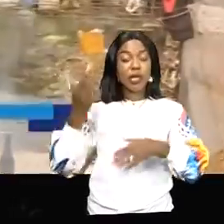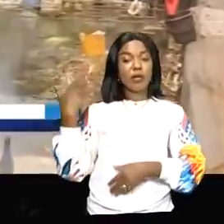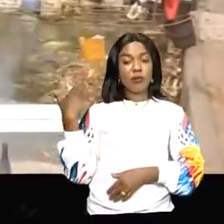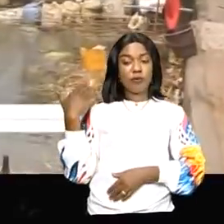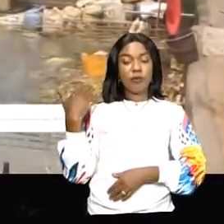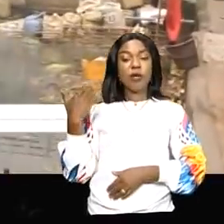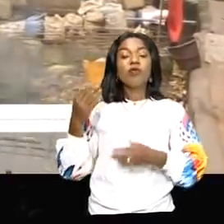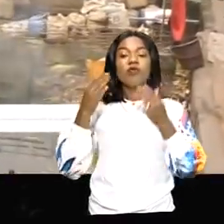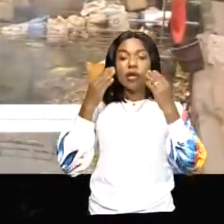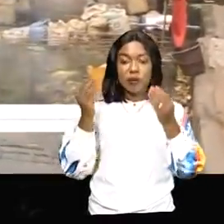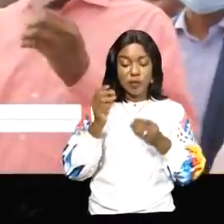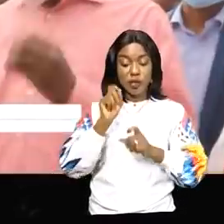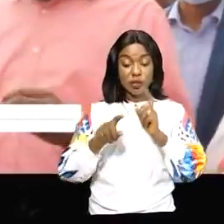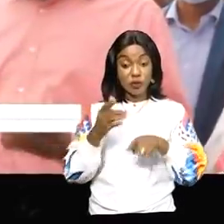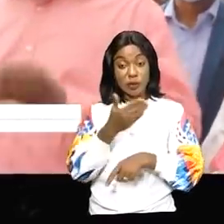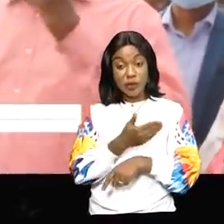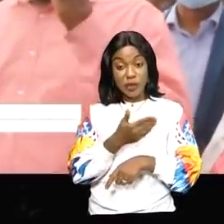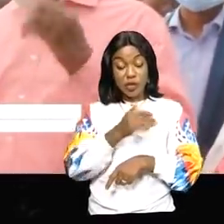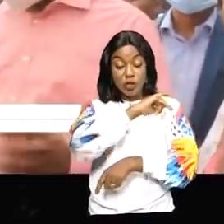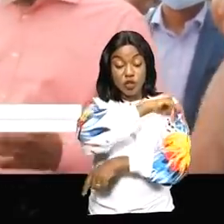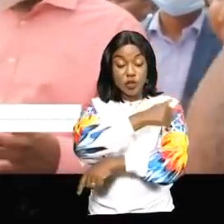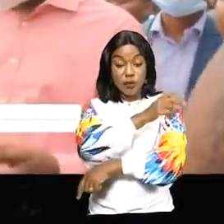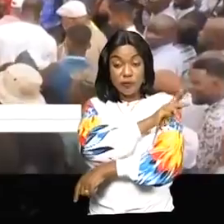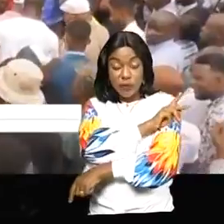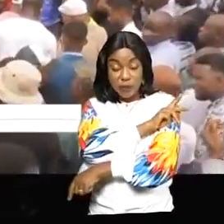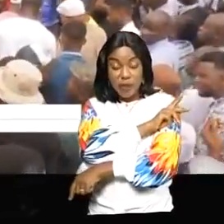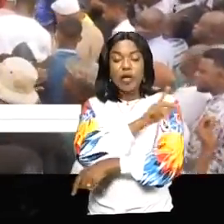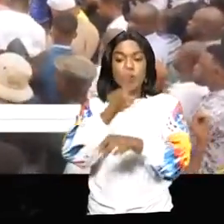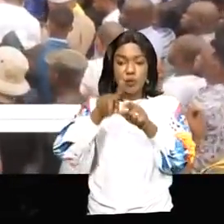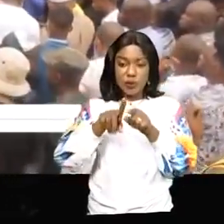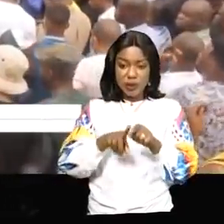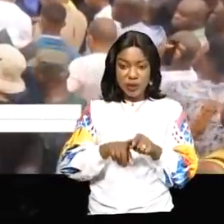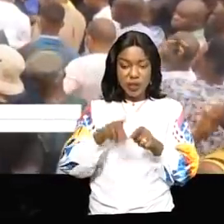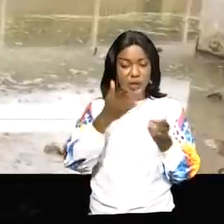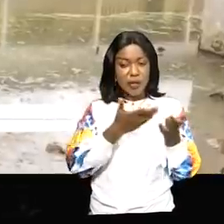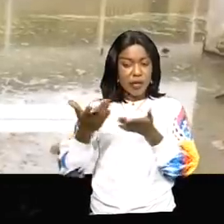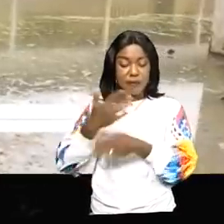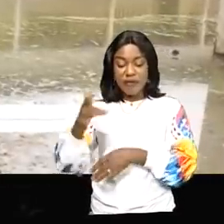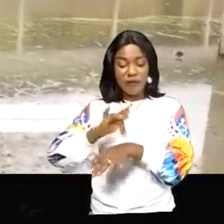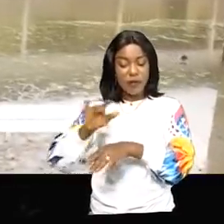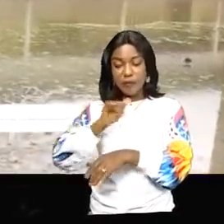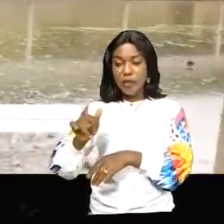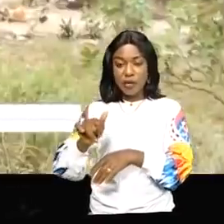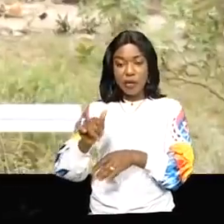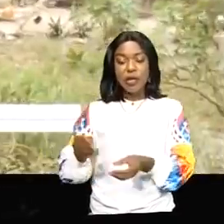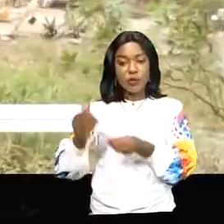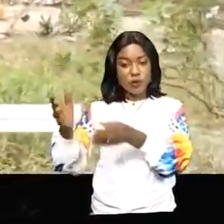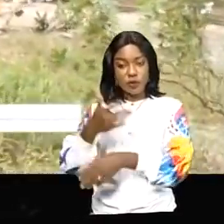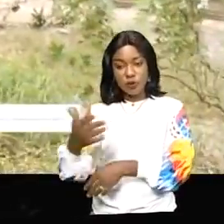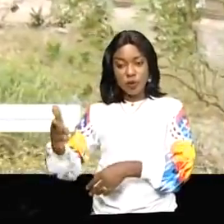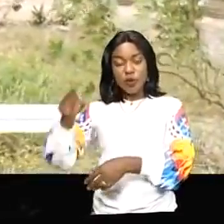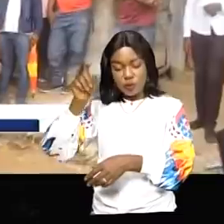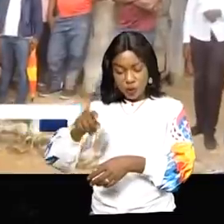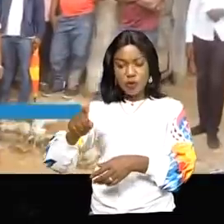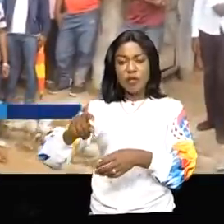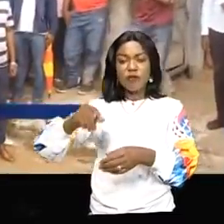rivière. Sur cette question précise, Jean-Marc Cabonde a Cabonde n'y est pas allé avec le dos de la cuillère. S'il faut qu'il est tracté de